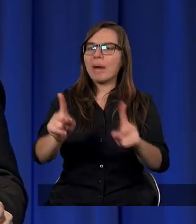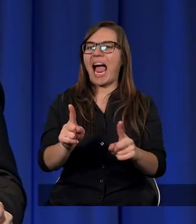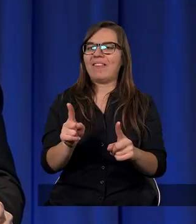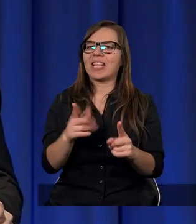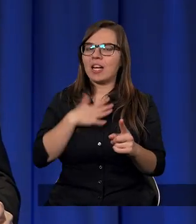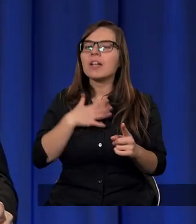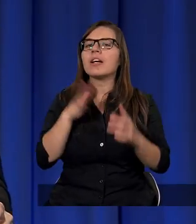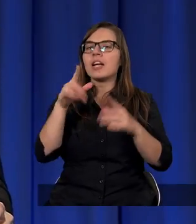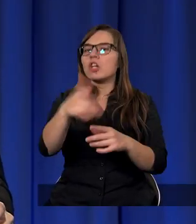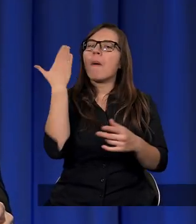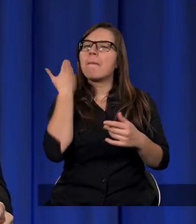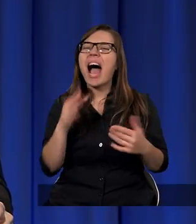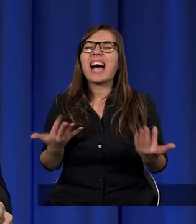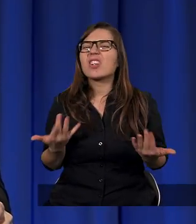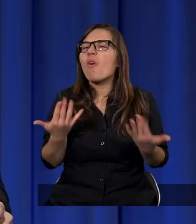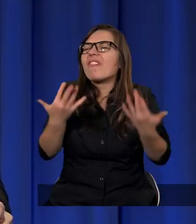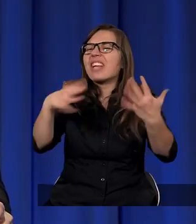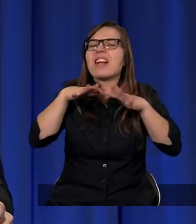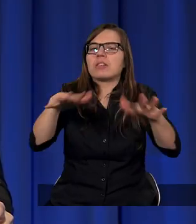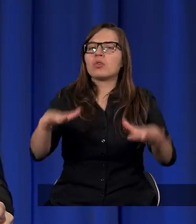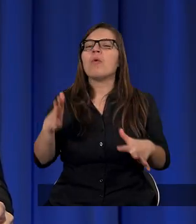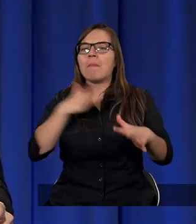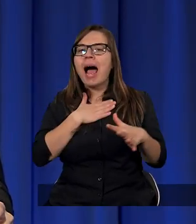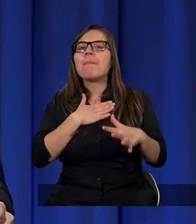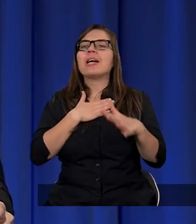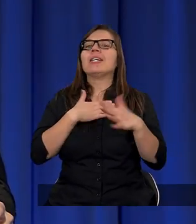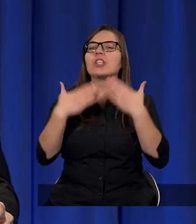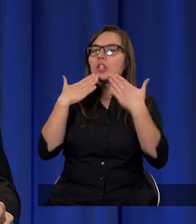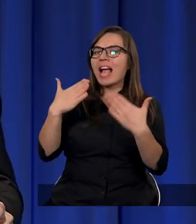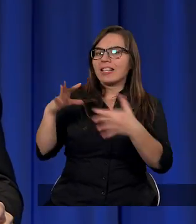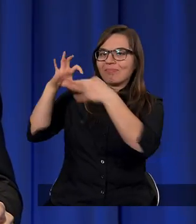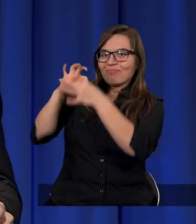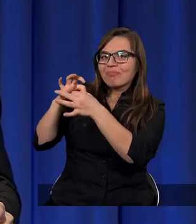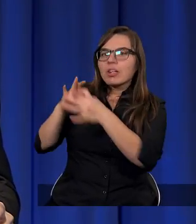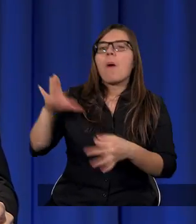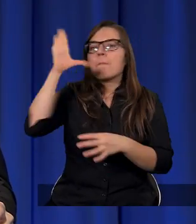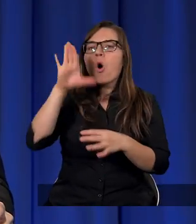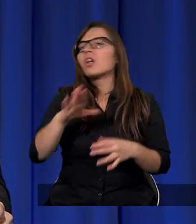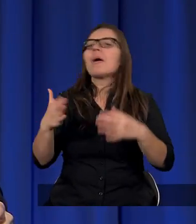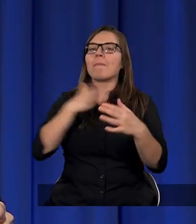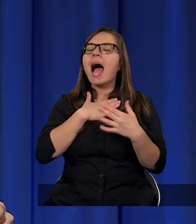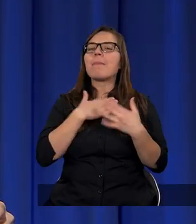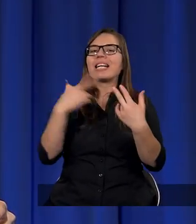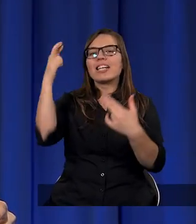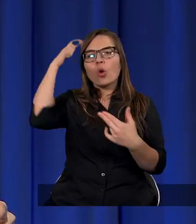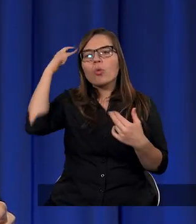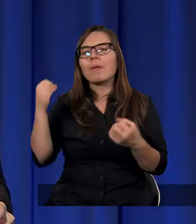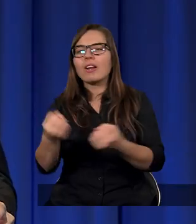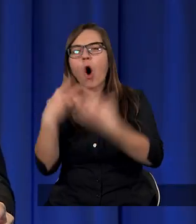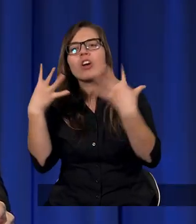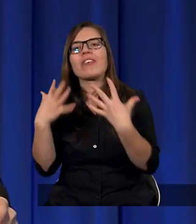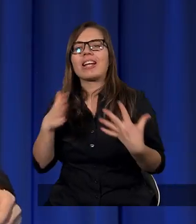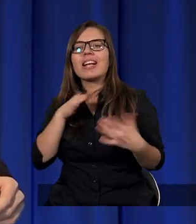bardzo wiele rzeczy mamy dobrze poukładanych, że dzięki łasce Bożej tak właściwie jest, że Bóg dał nam to zrozumienie.